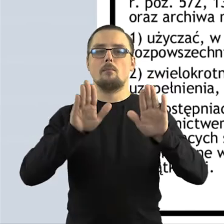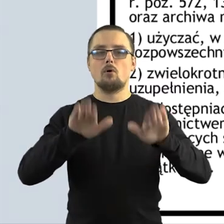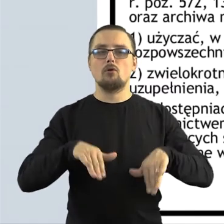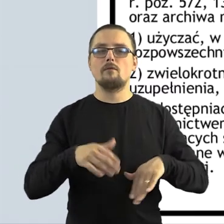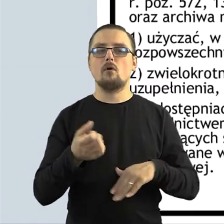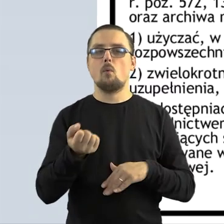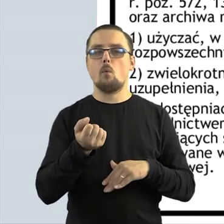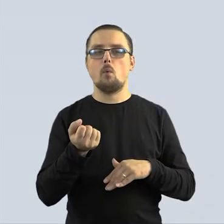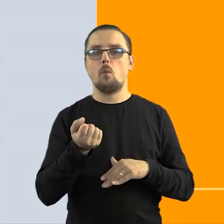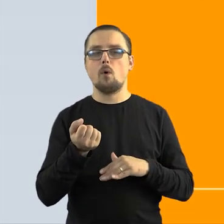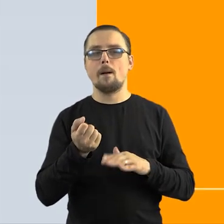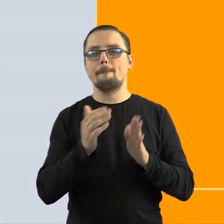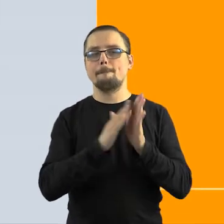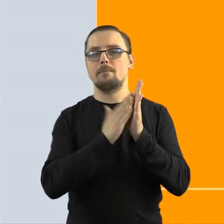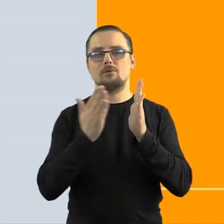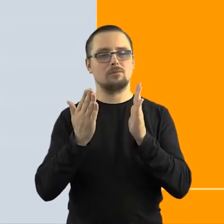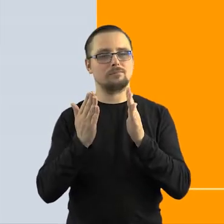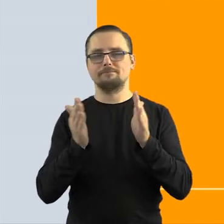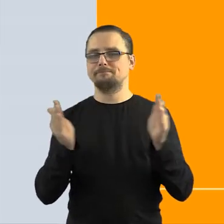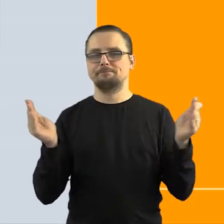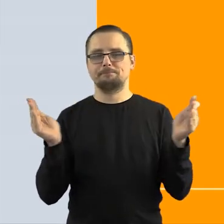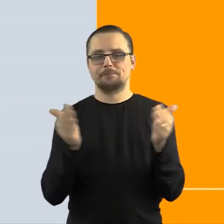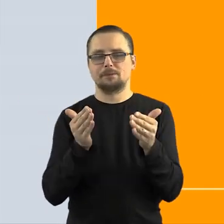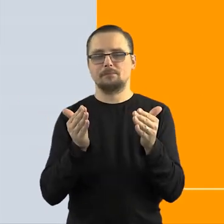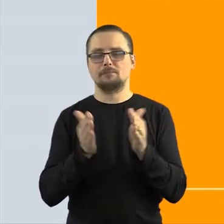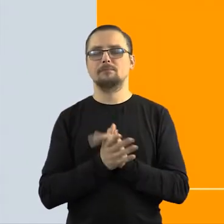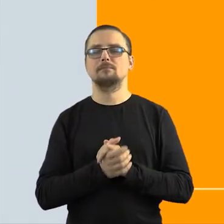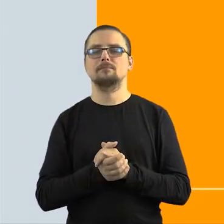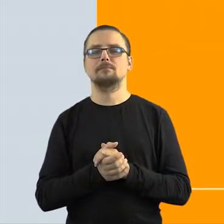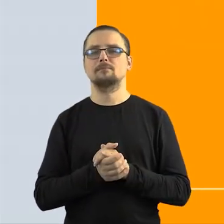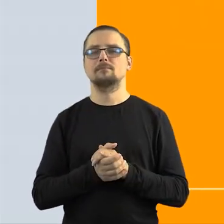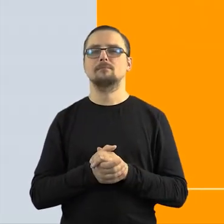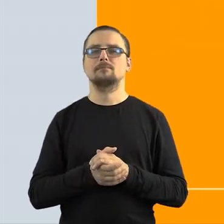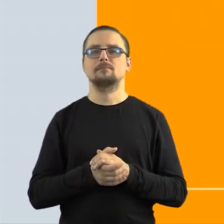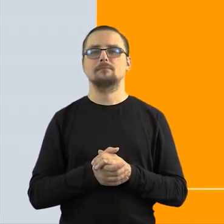biblioteczny tutaj ma bardzo wąski zakres.